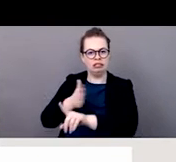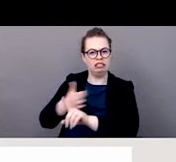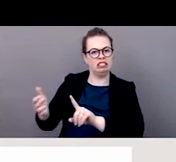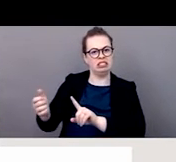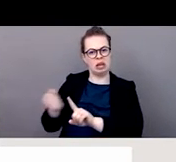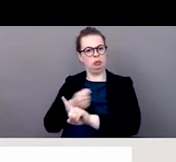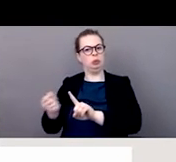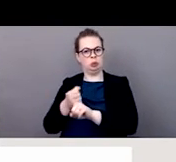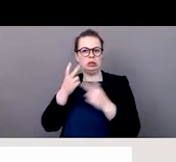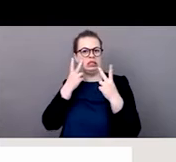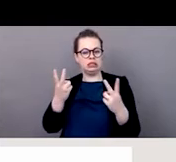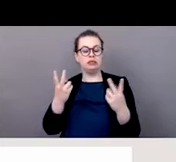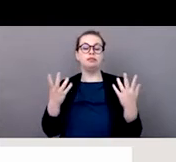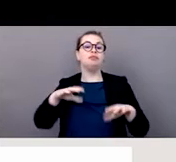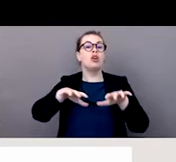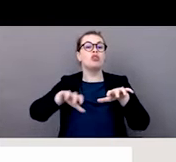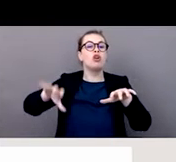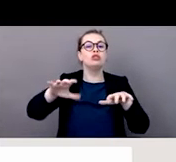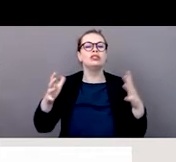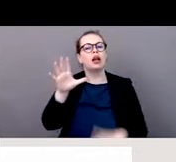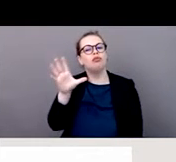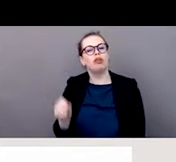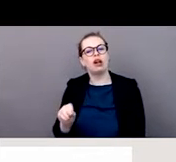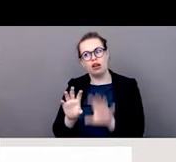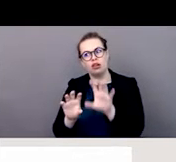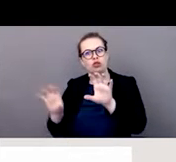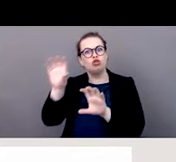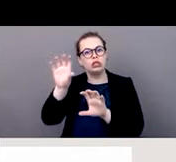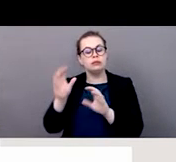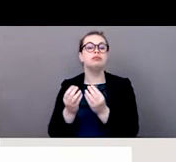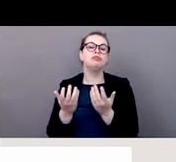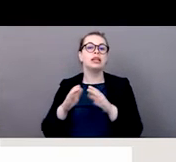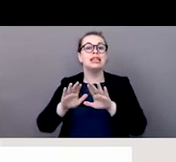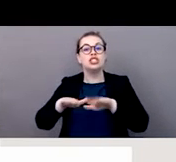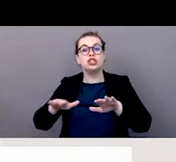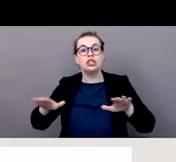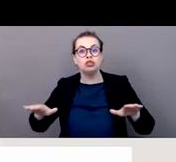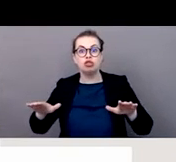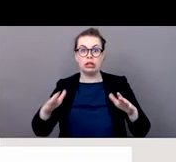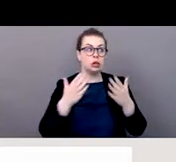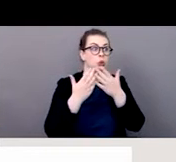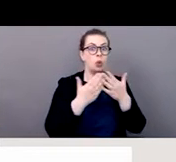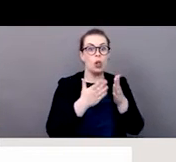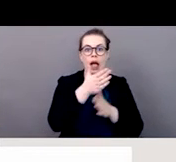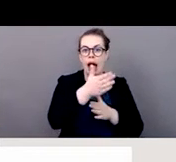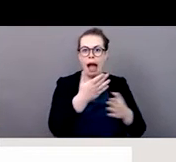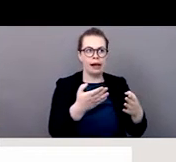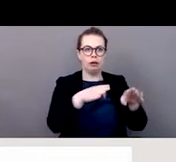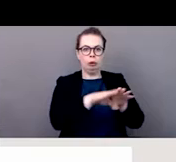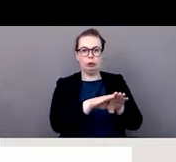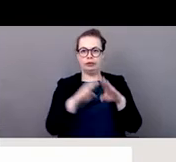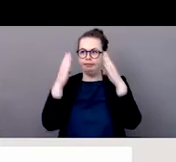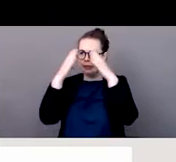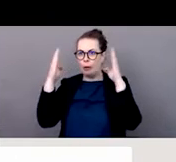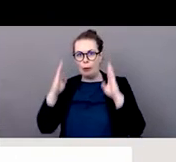exemple à vous donner dans des pays en Afrique, par exemple. Les enfants, à cause de la fermeture des